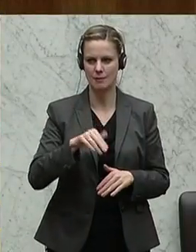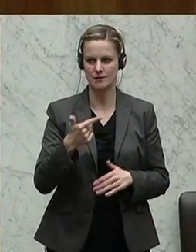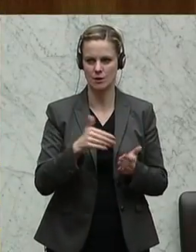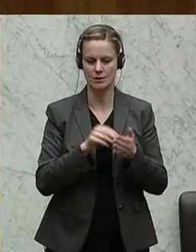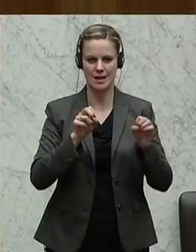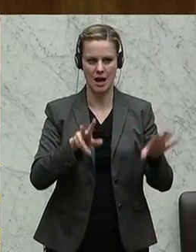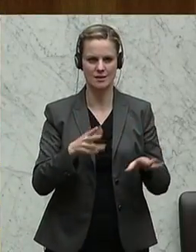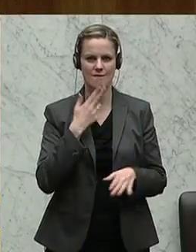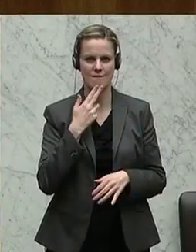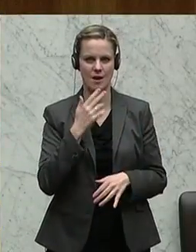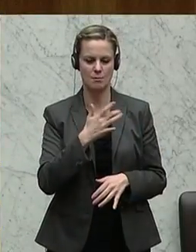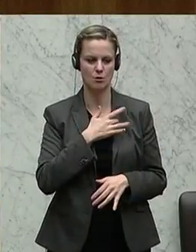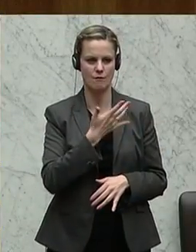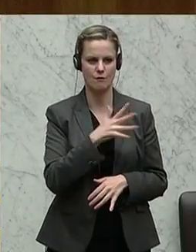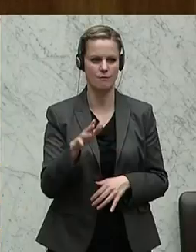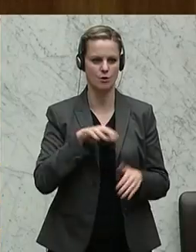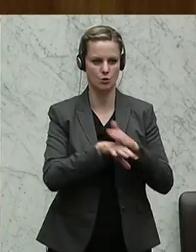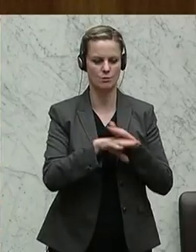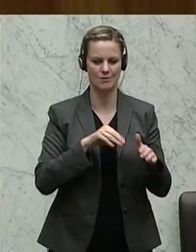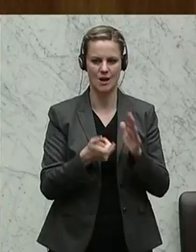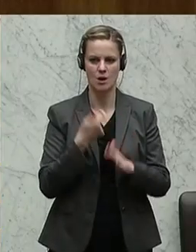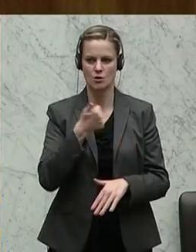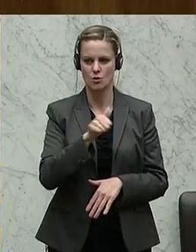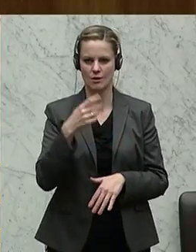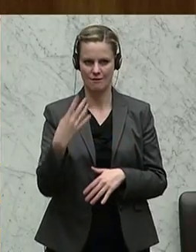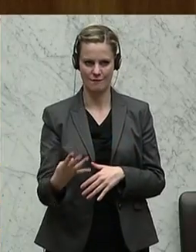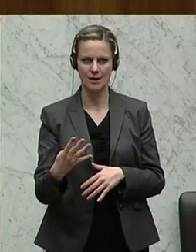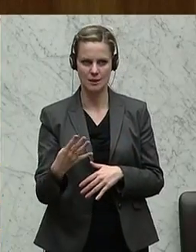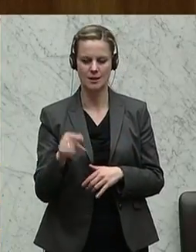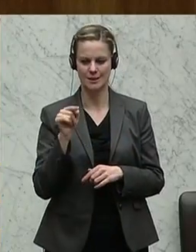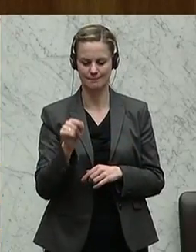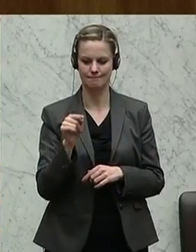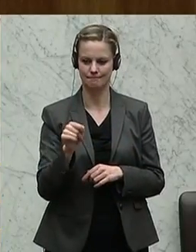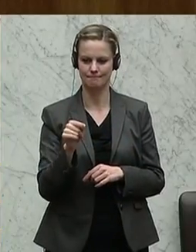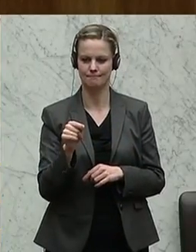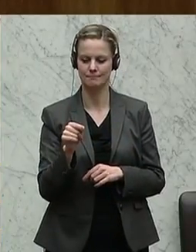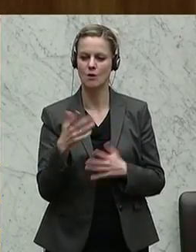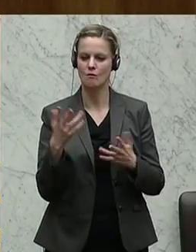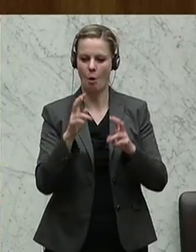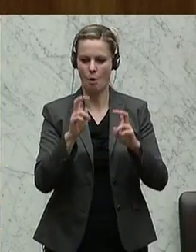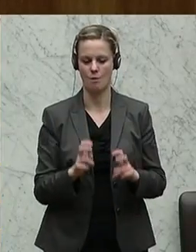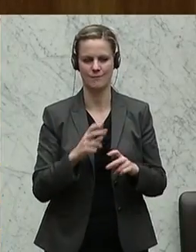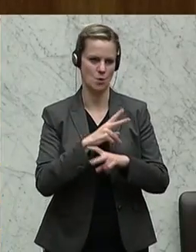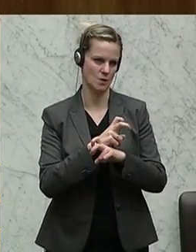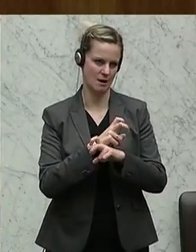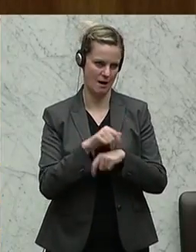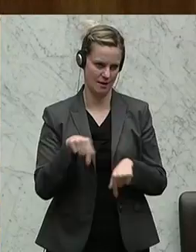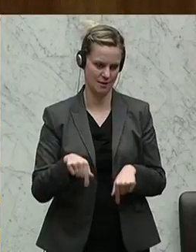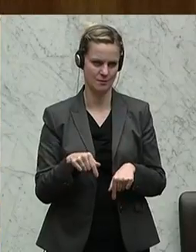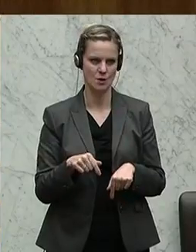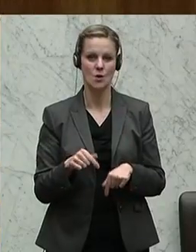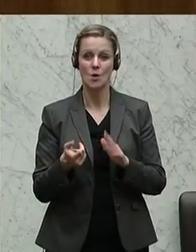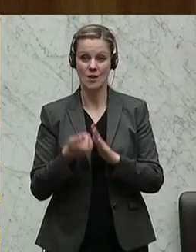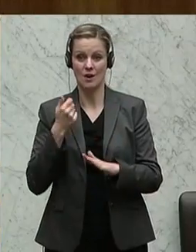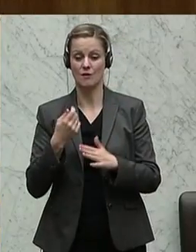500 Unternehmen. 140 davon von diesen 500 Unternehmen haben ihre Niederlassungen in Österreich und 65